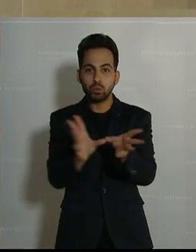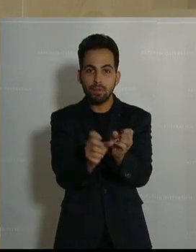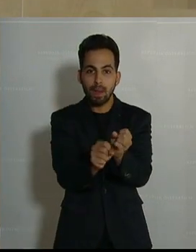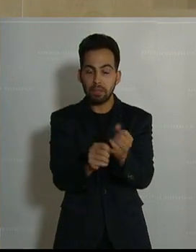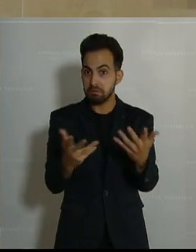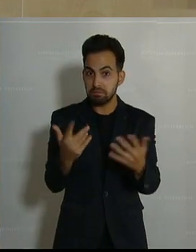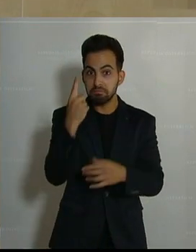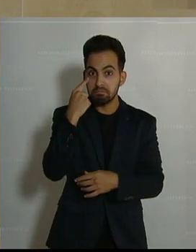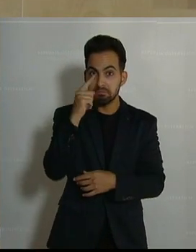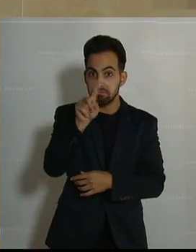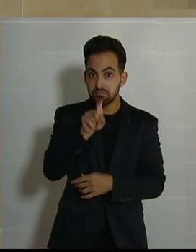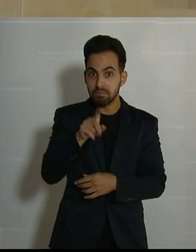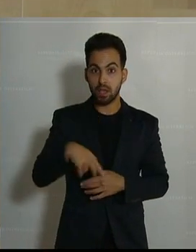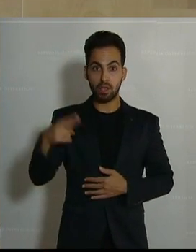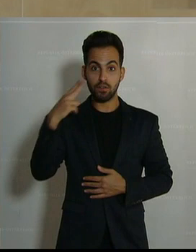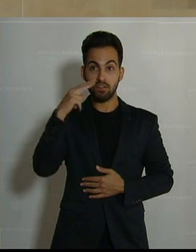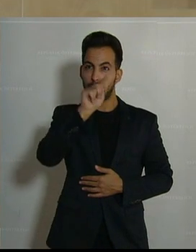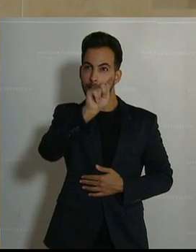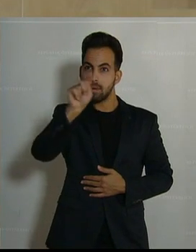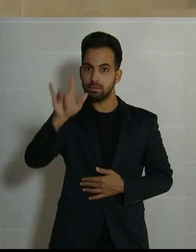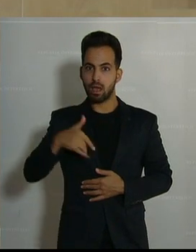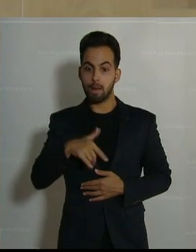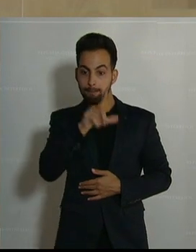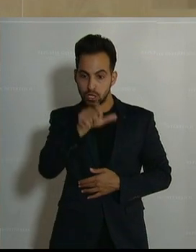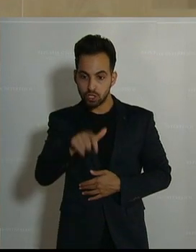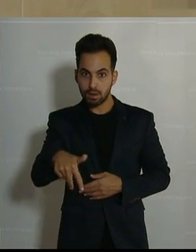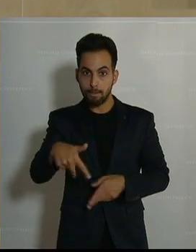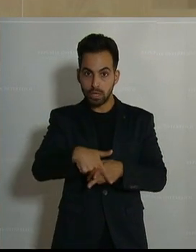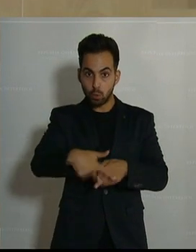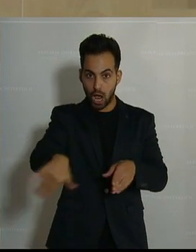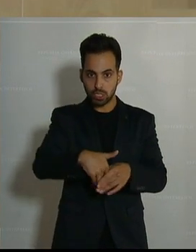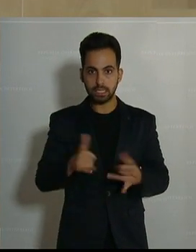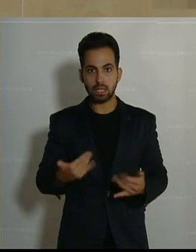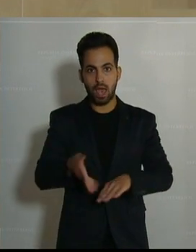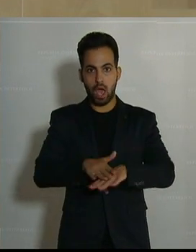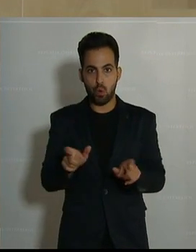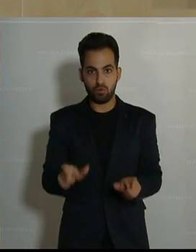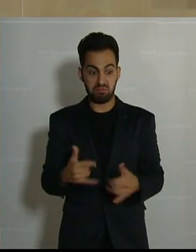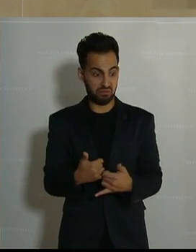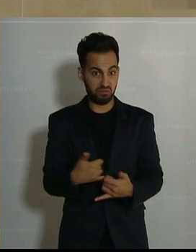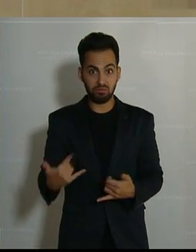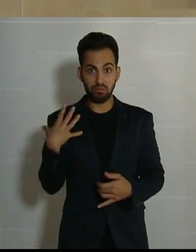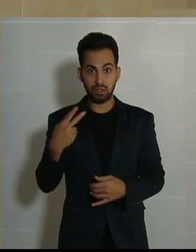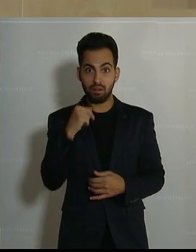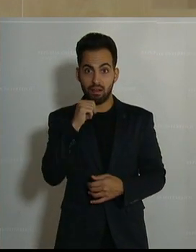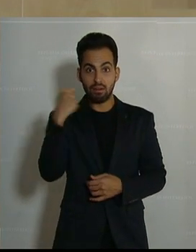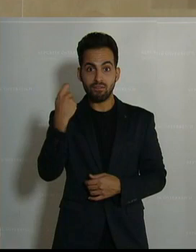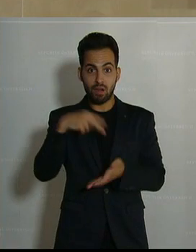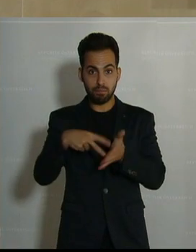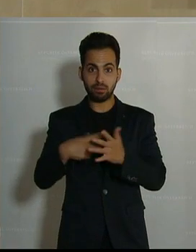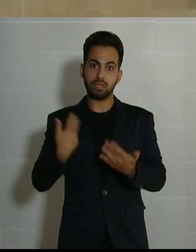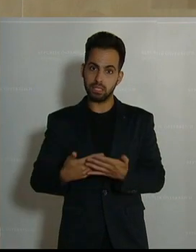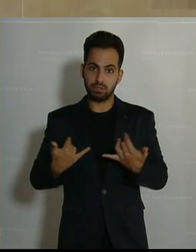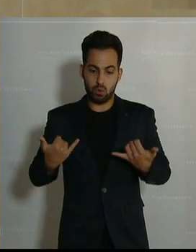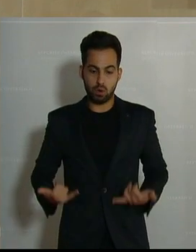Werden Firmen noch verhaltener sein, Menschen mit Behinderung einzustellen? Und wieder gibt es keinen Fahrplan. Daher fordere ich Sie